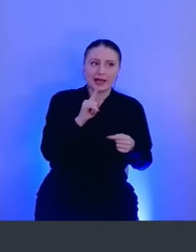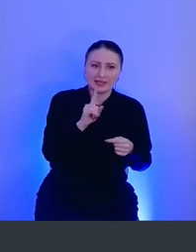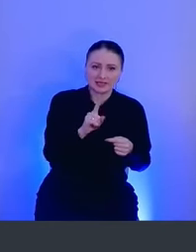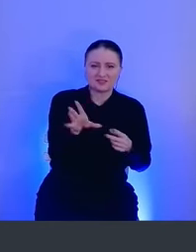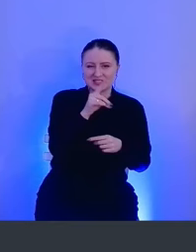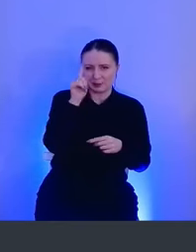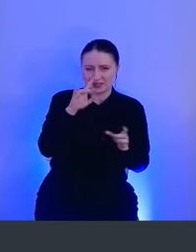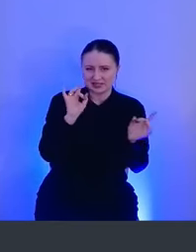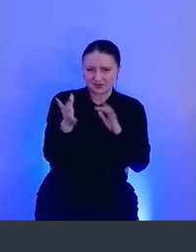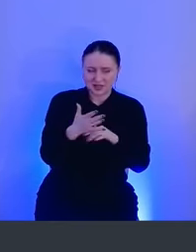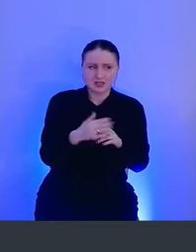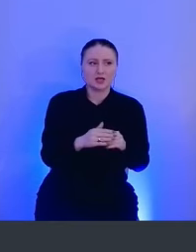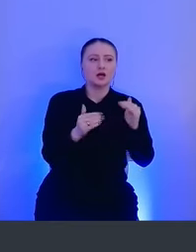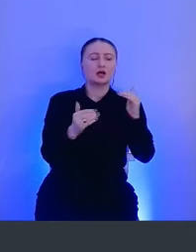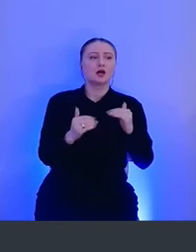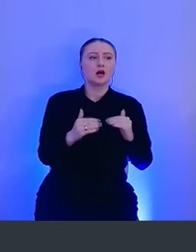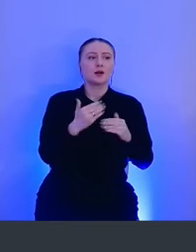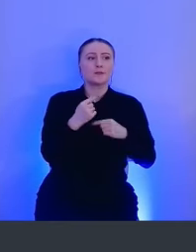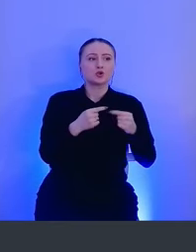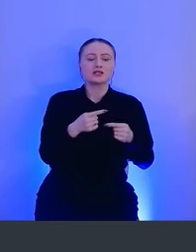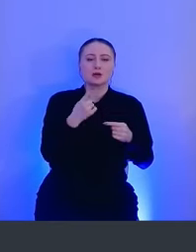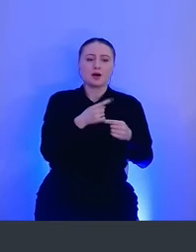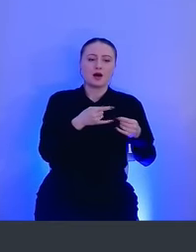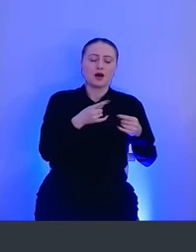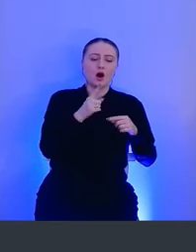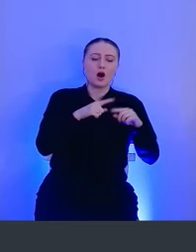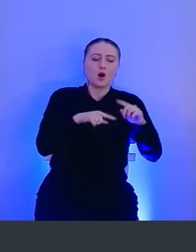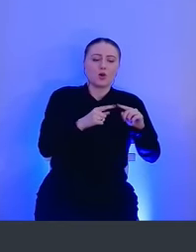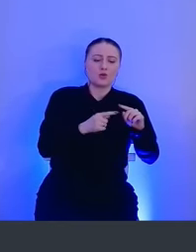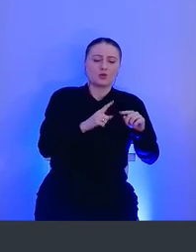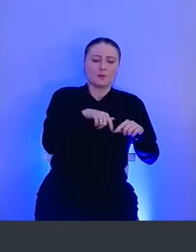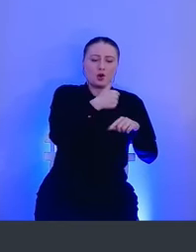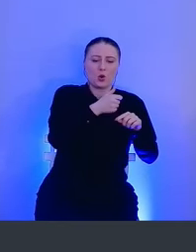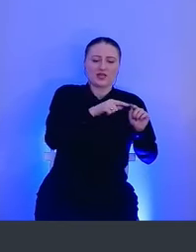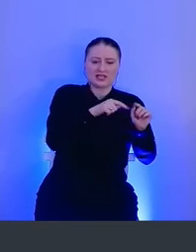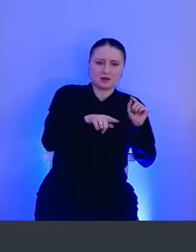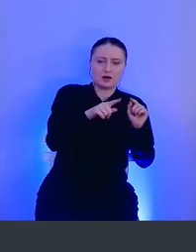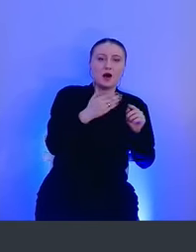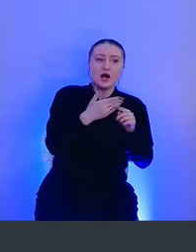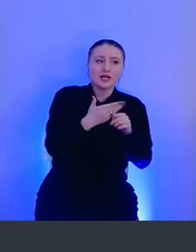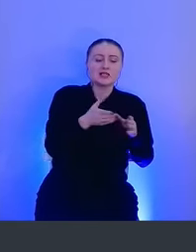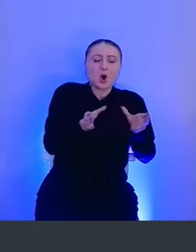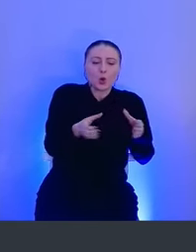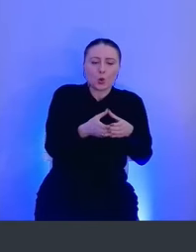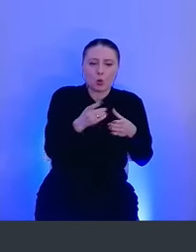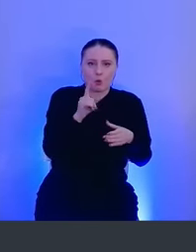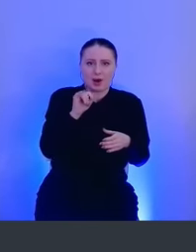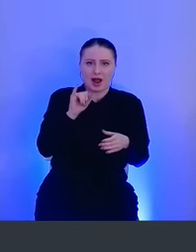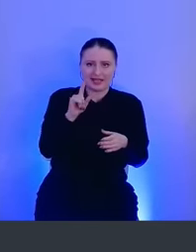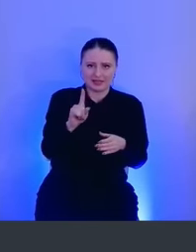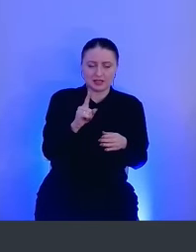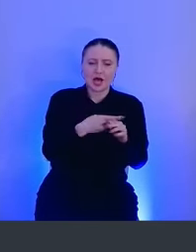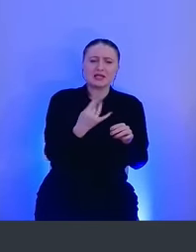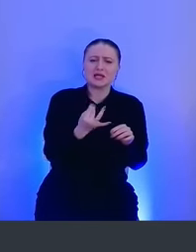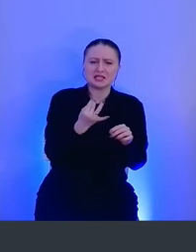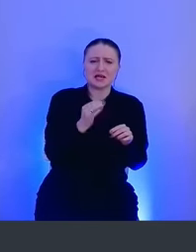всем известный, то есть сам процесс и процесс родитель этого процесса. Также есть процесс групп ID. Это особенно интересная